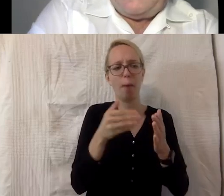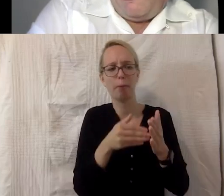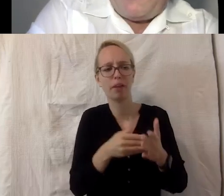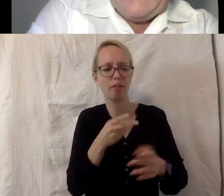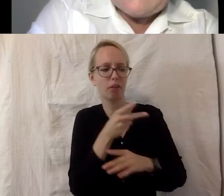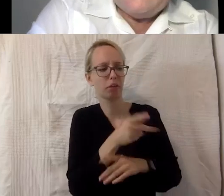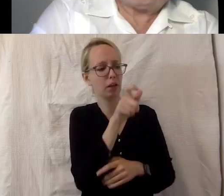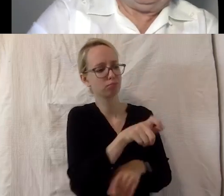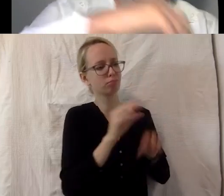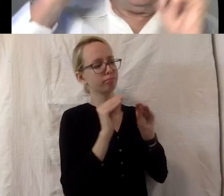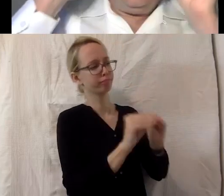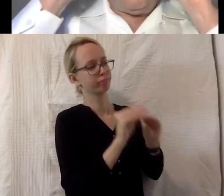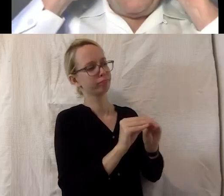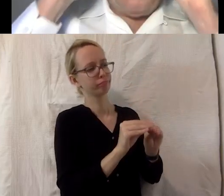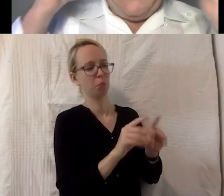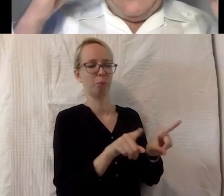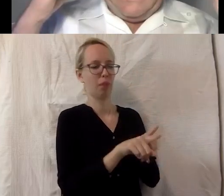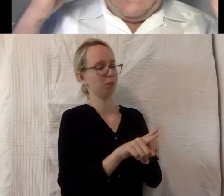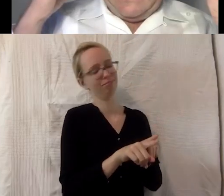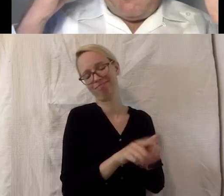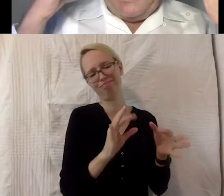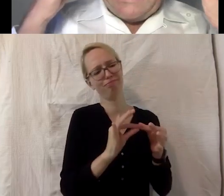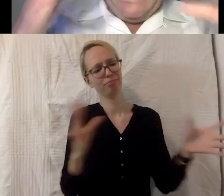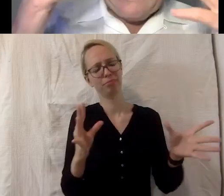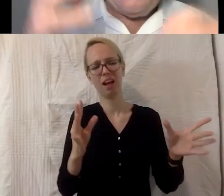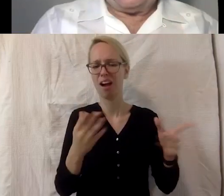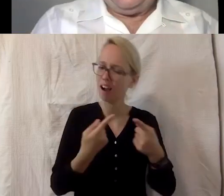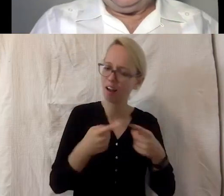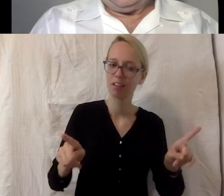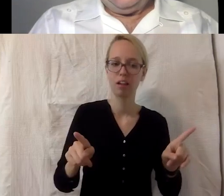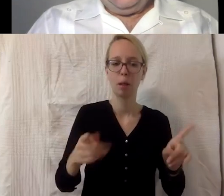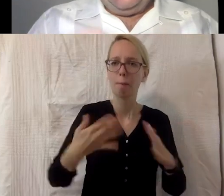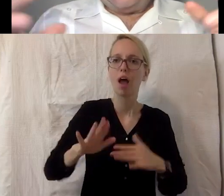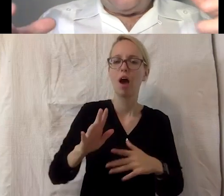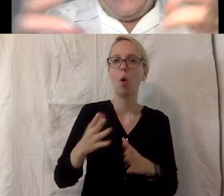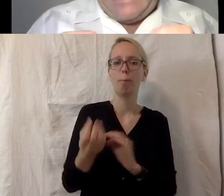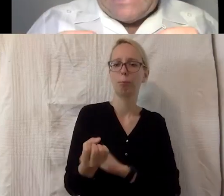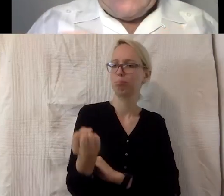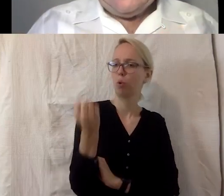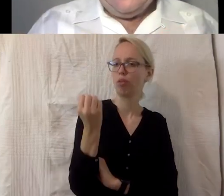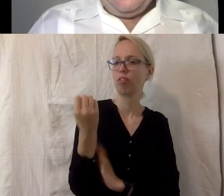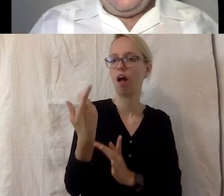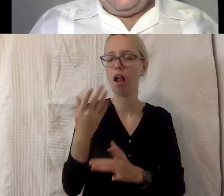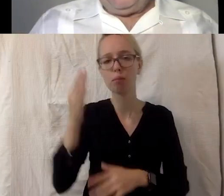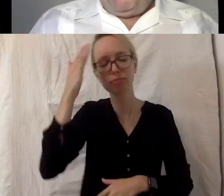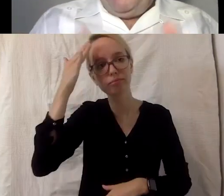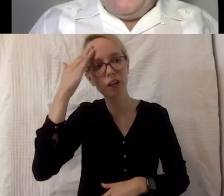sondern es dreht sich wirklich auch ganz, ganz stark, um erstmal das Potenzial zu erkennen, zu vernetzen,